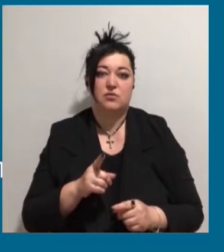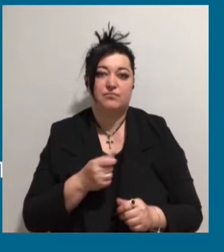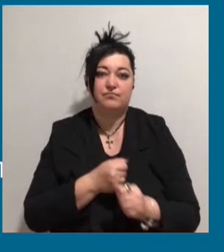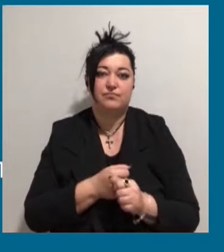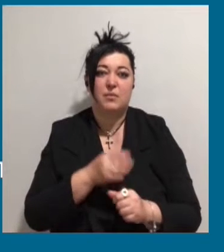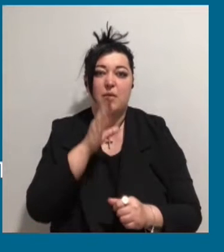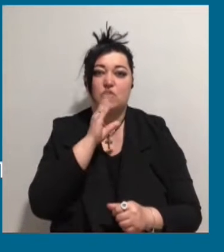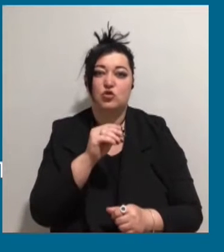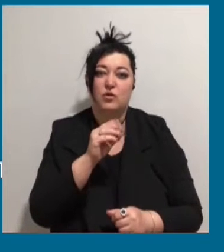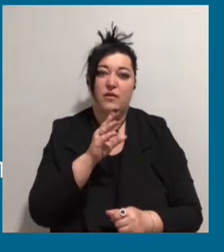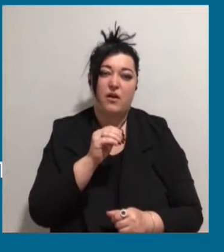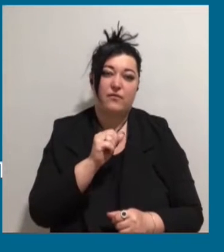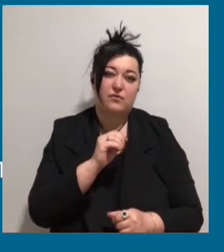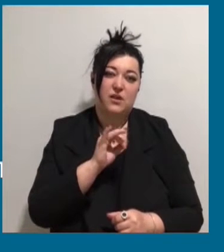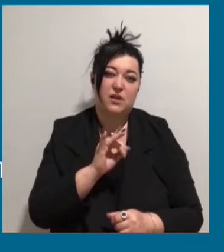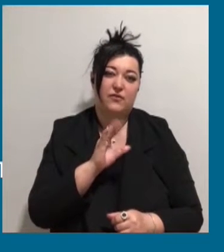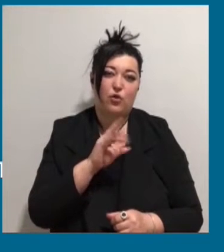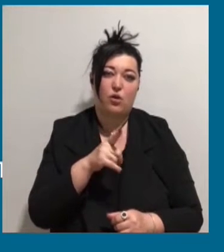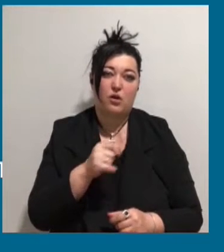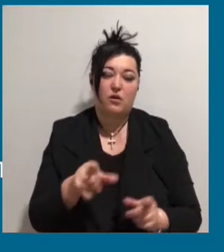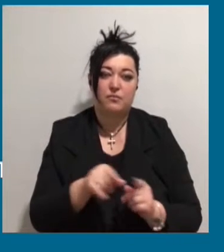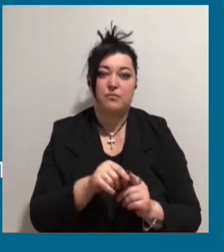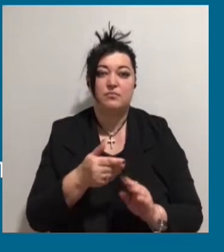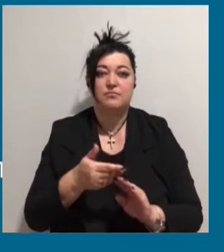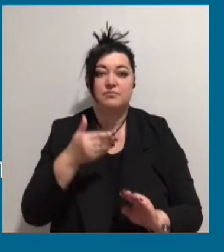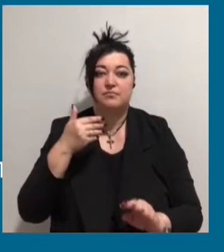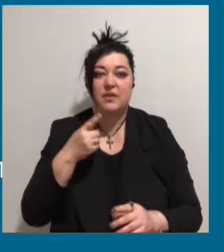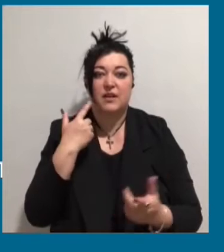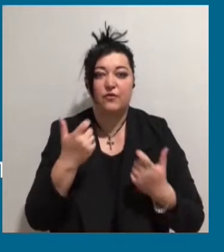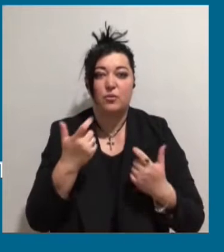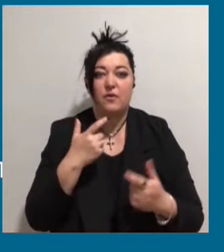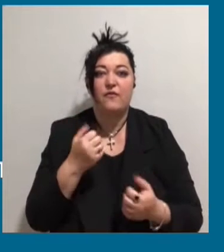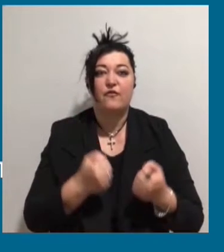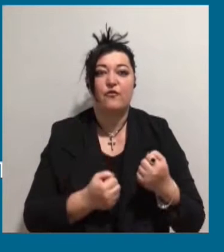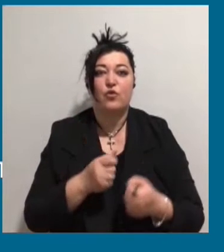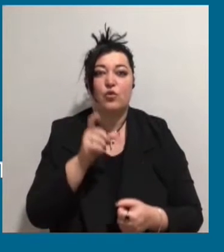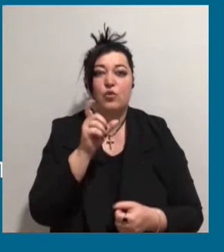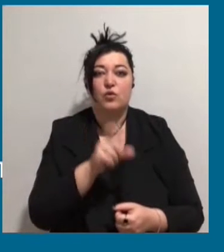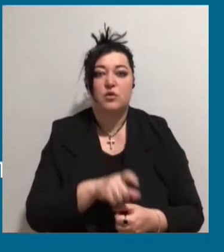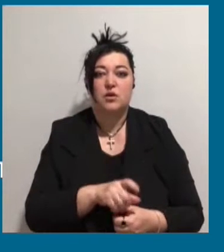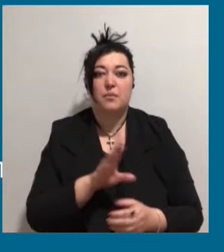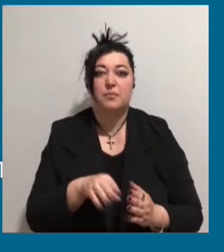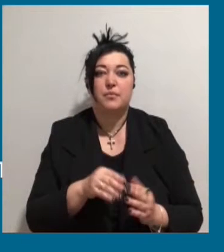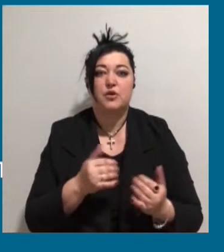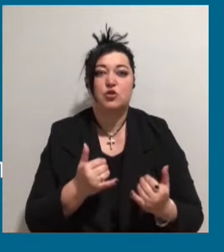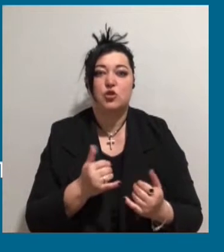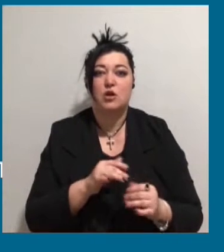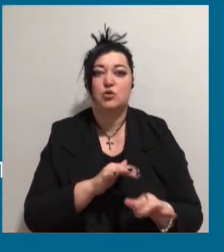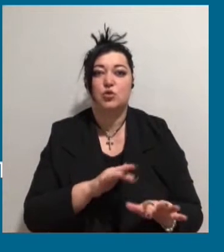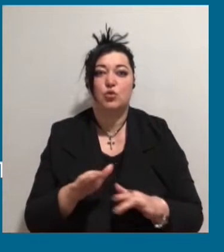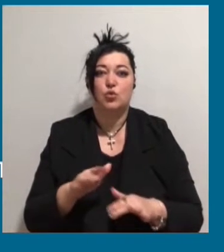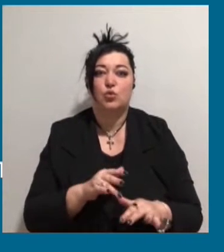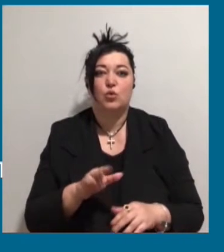автобусу. За попередню інформацію, водій автівки «Волга» під час руху з боку